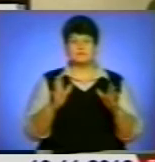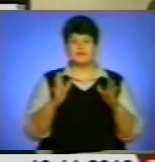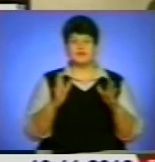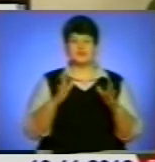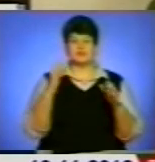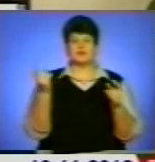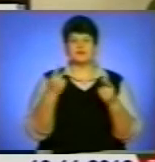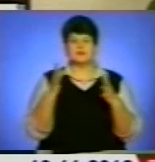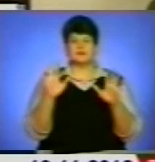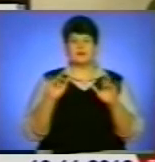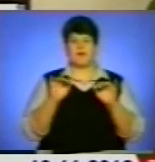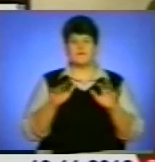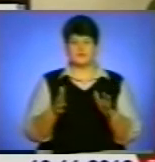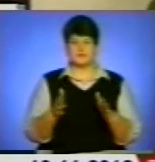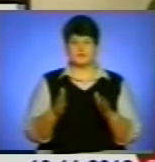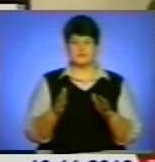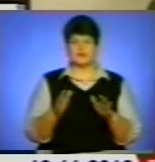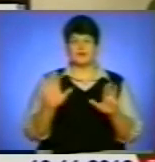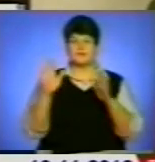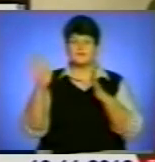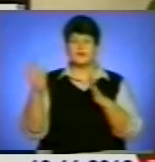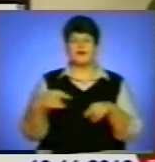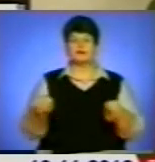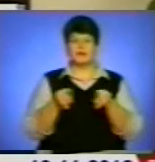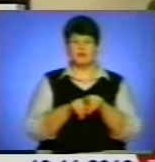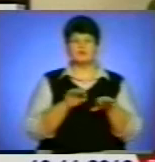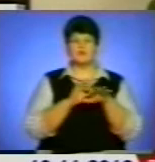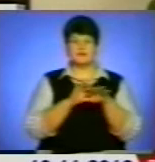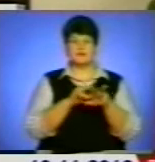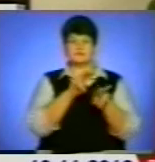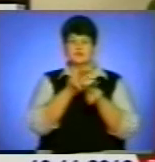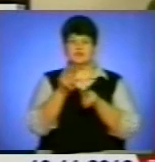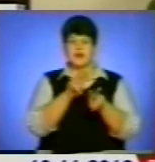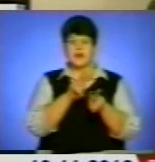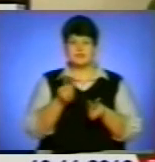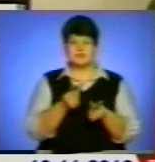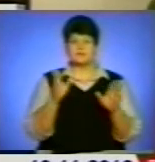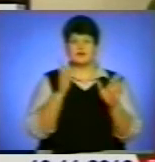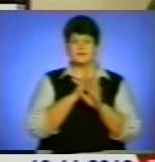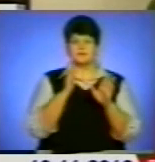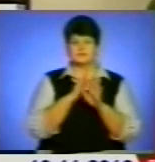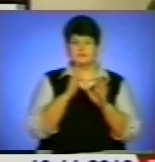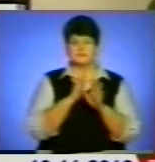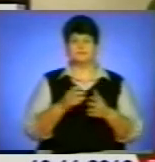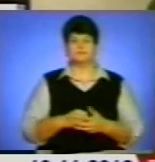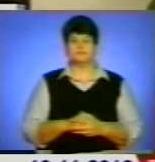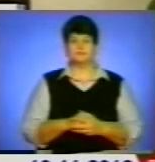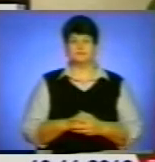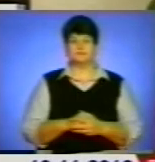гідрометеорологічні явища. А також проведення спостережень за погодними явищами, за елементами погоди.